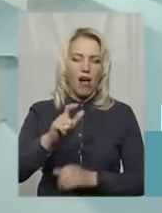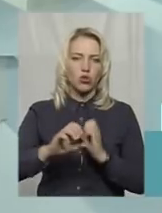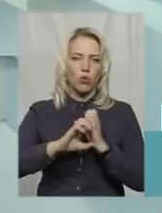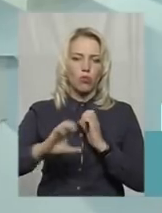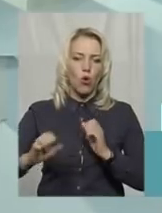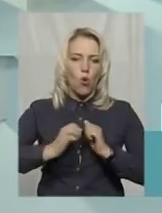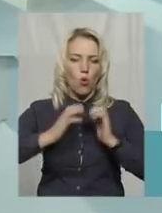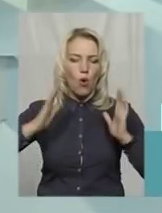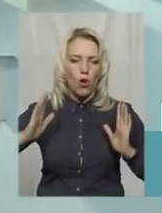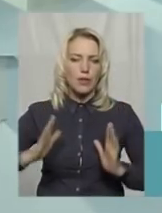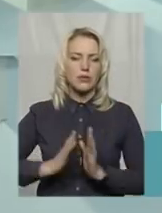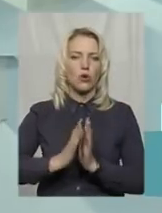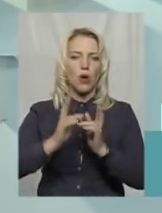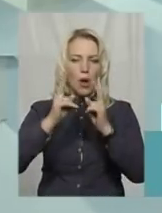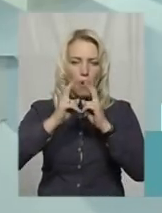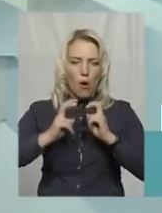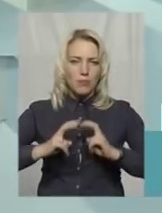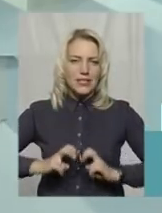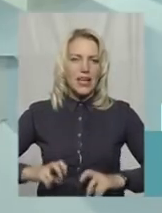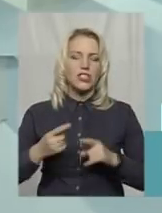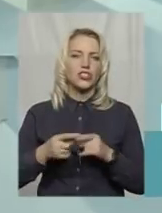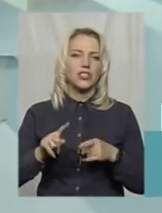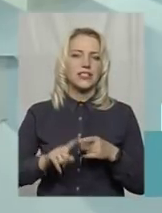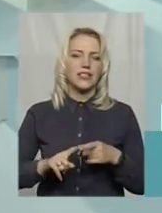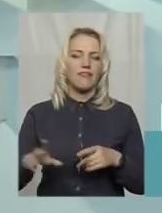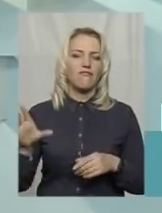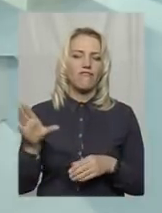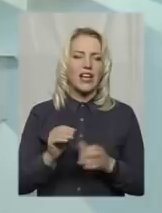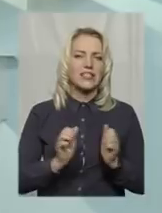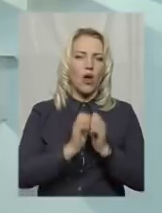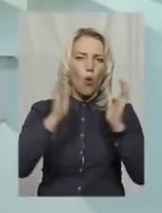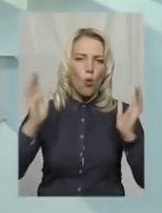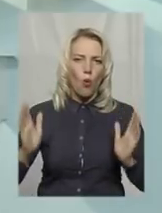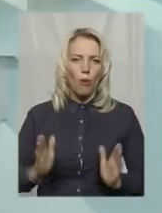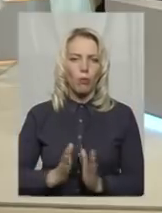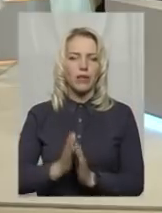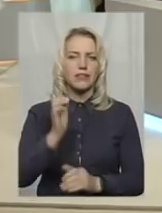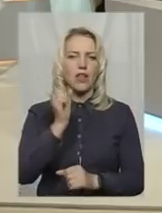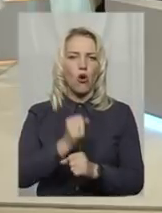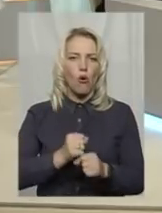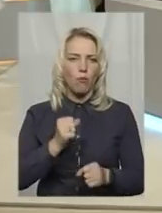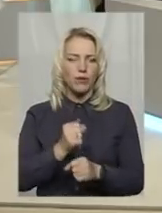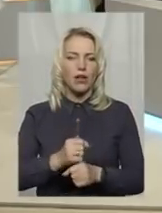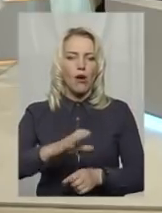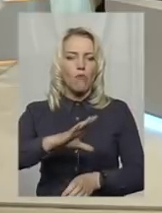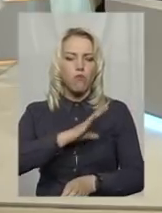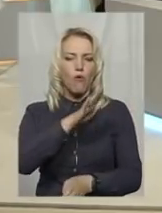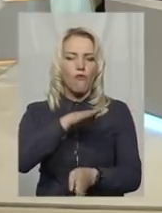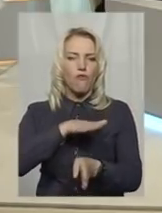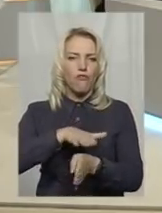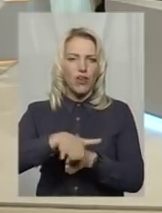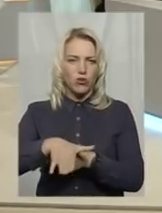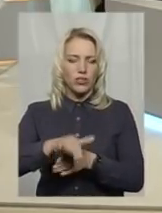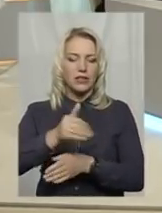приладного обстеження. Цей весь комплекс робіт, чи був виконаний, ми з